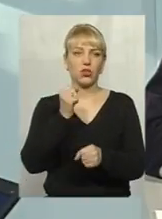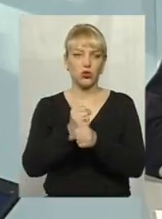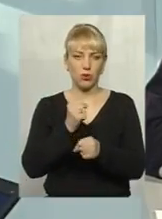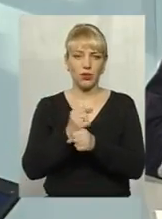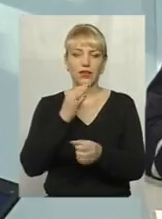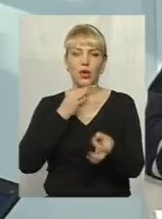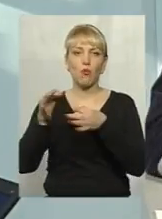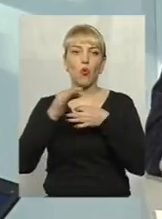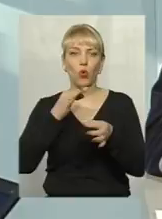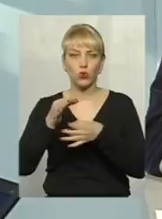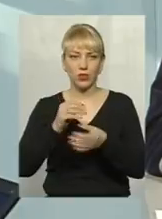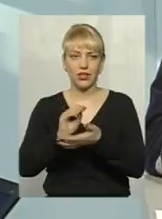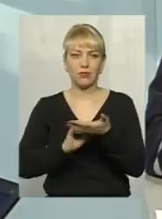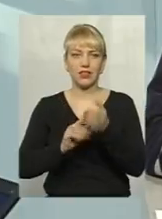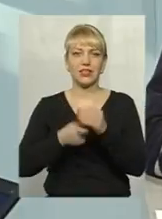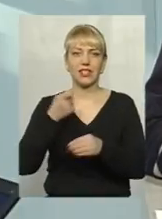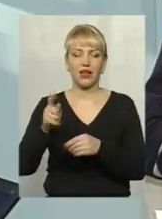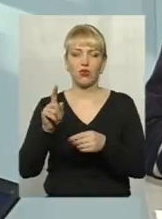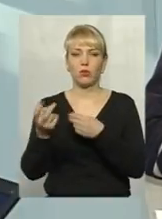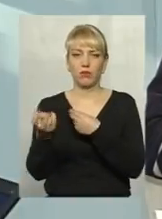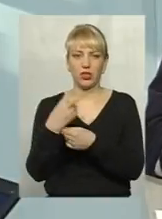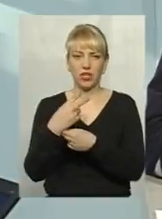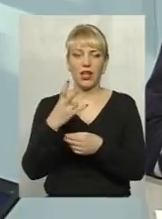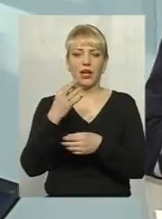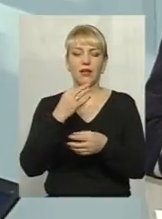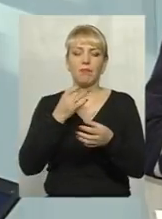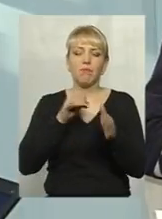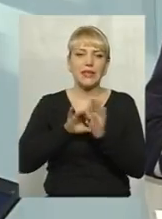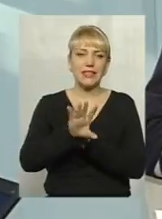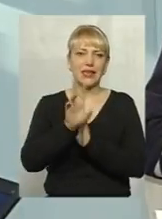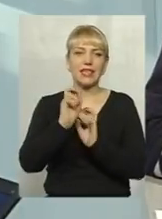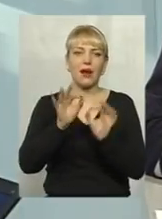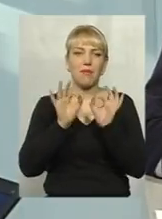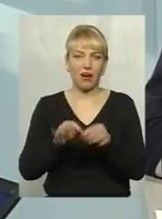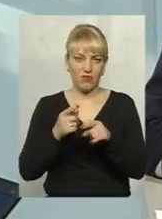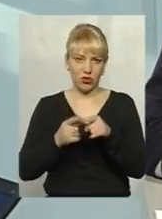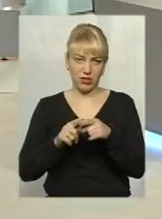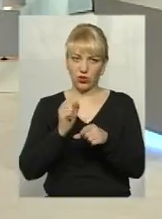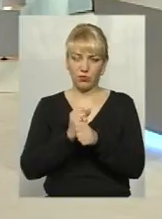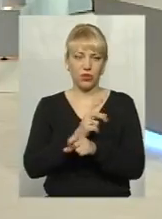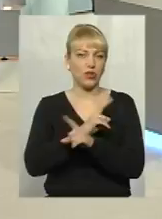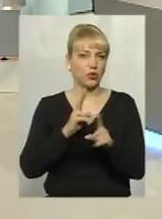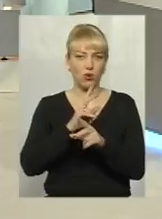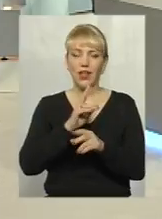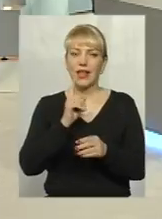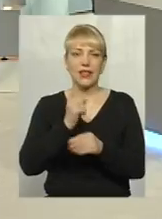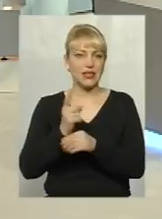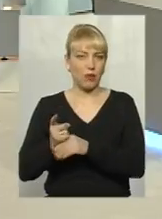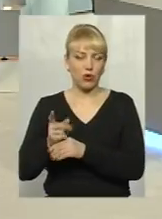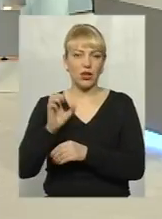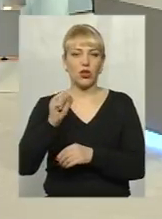проконсультувати це, і навіть написати заяву, щоб ми прийшли і підсказали йому, як це робиться. І як правильно зробити. Так, ніхто йому не збороняє. Але